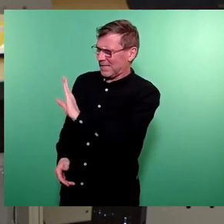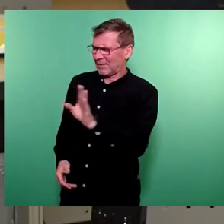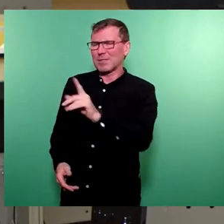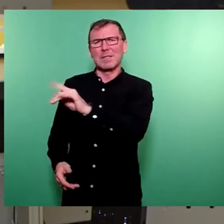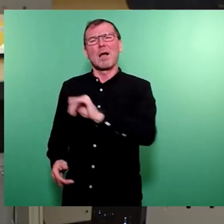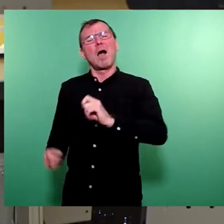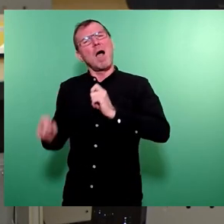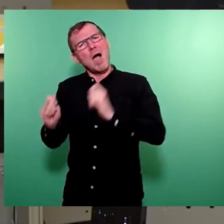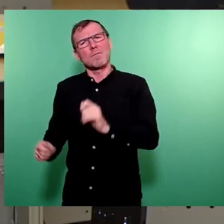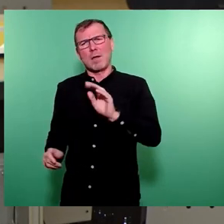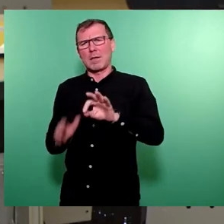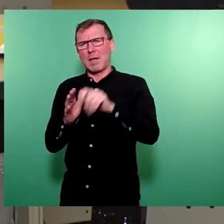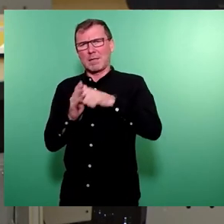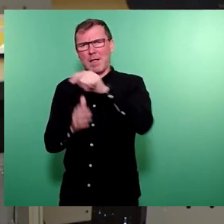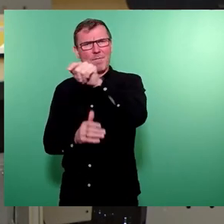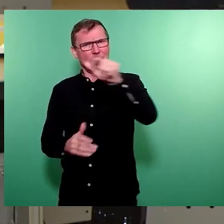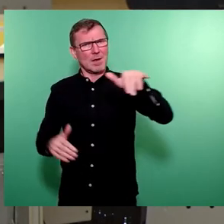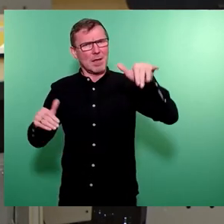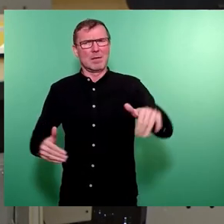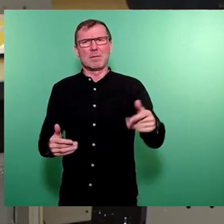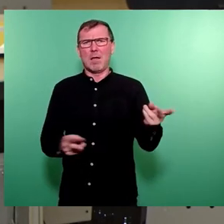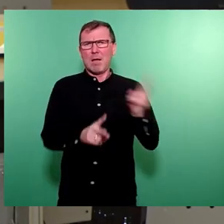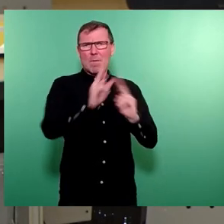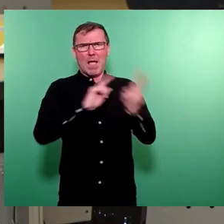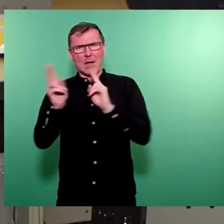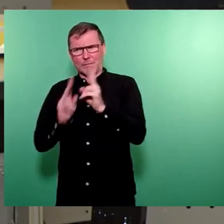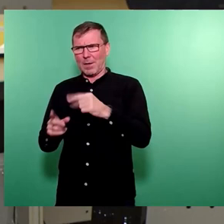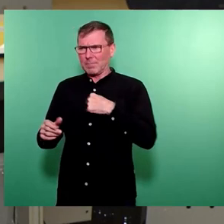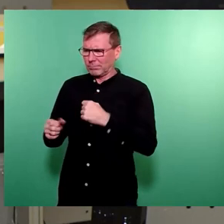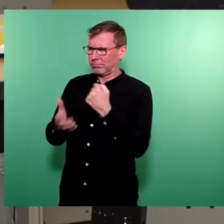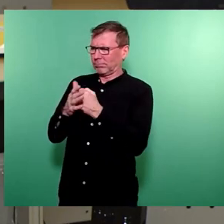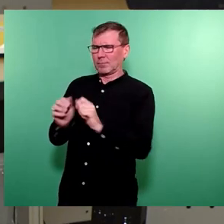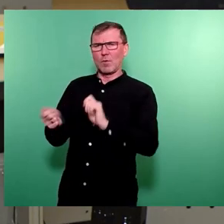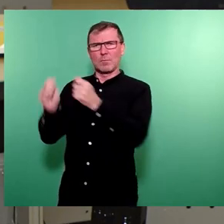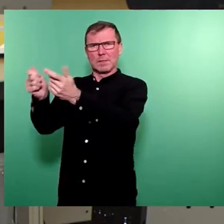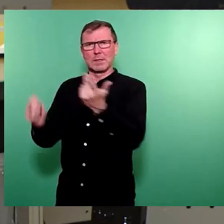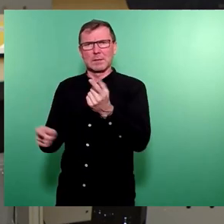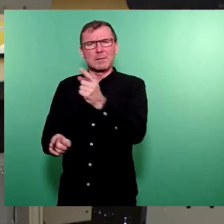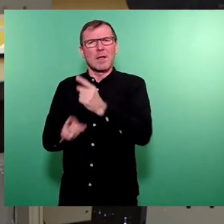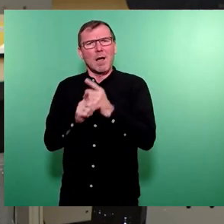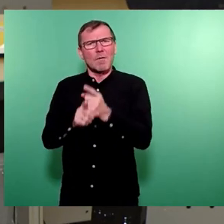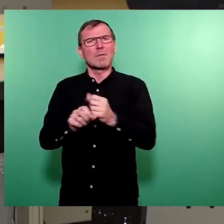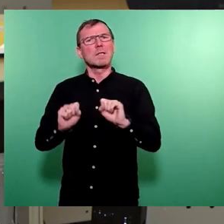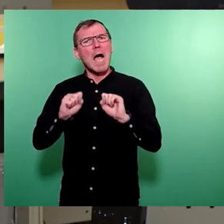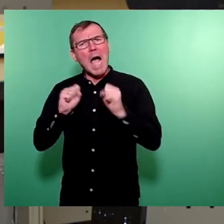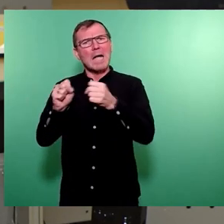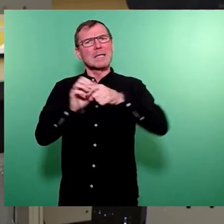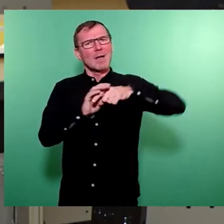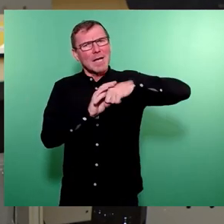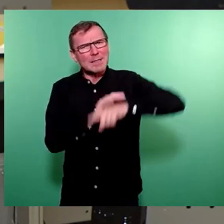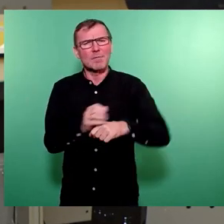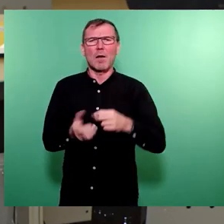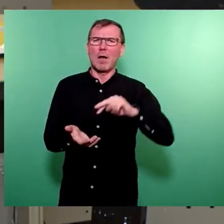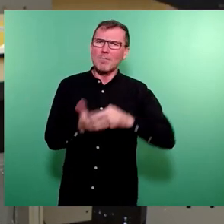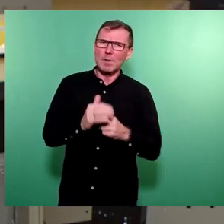Auftrag der Wählerinnen und Wähler dahinter. Und das ist auch einfach eine Folge von aktiver und intensiver politischer Arbeit,